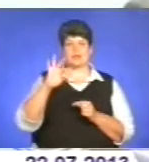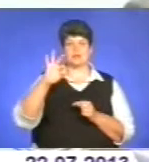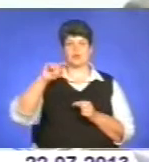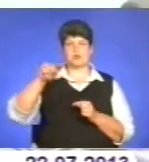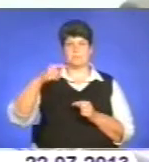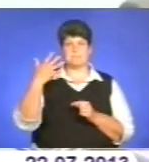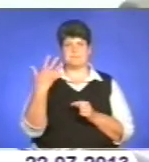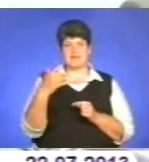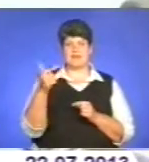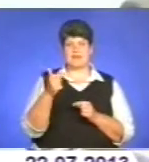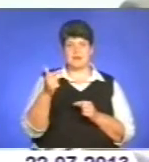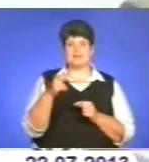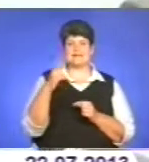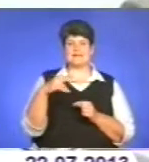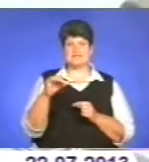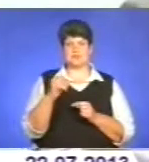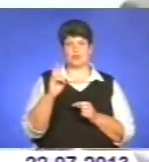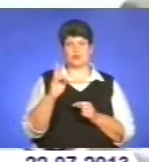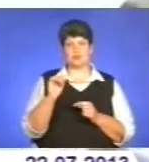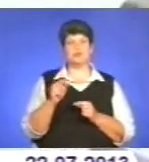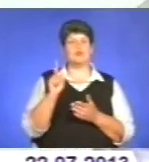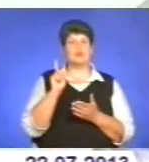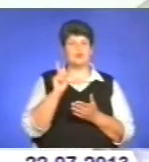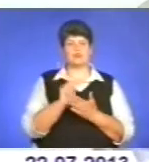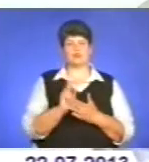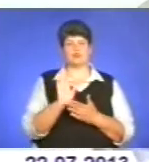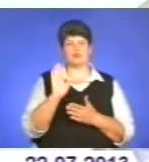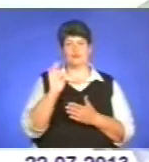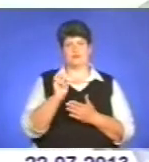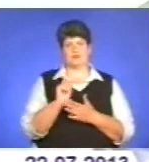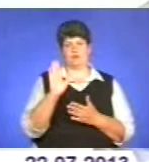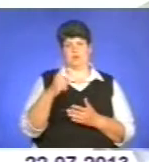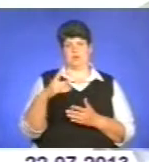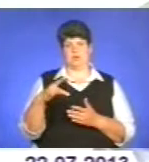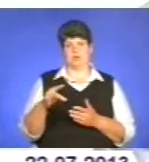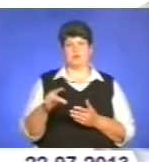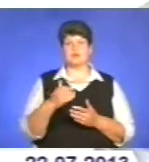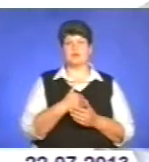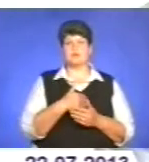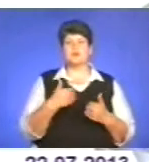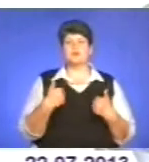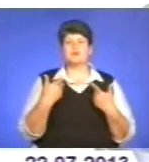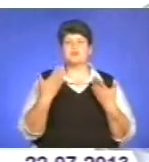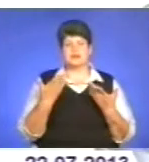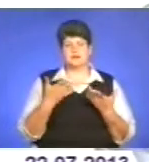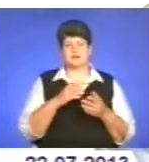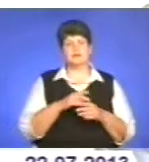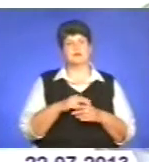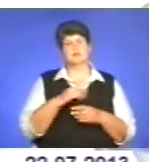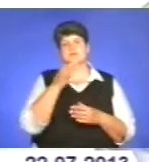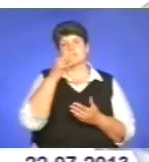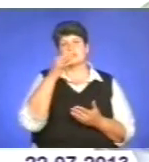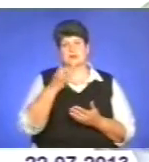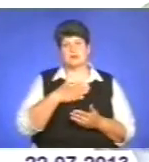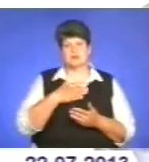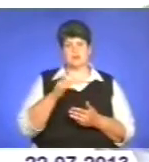кубічний. Вода повинна обов'язково знезаражуватися. Я би хотіла побажати нашим людям і запевнити наших тернополян, що